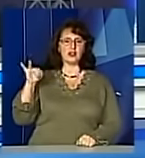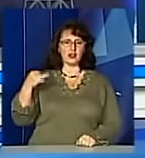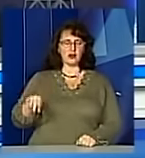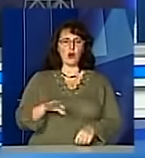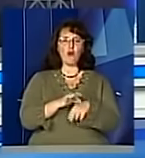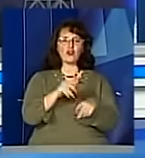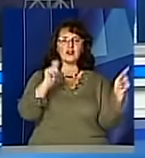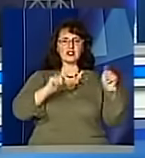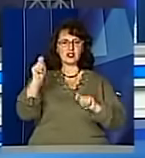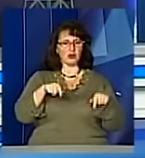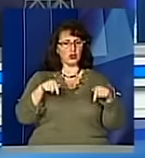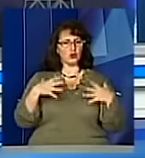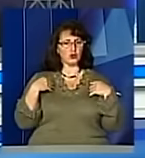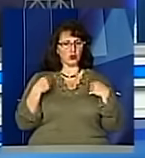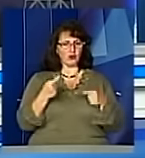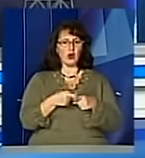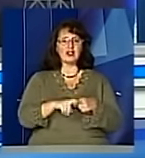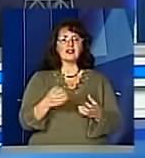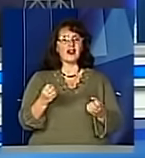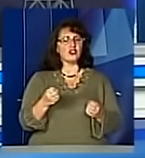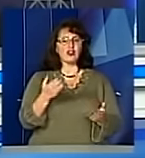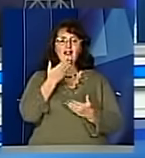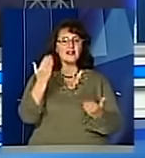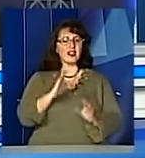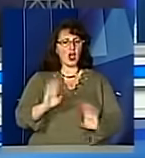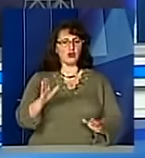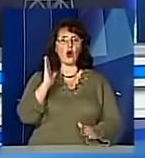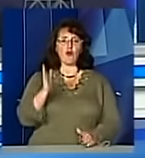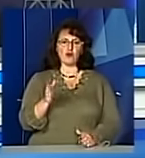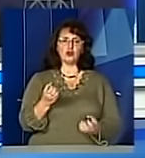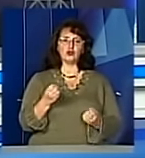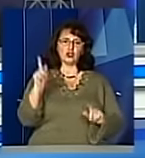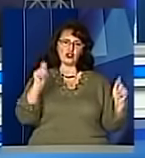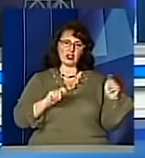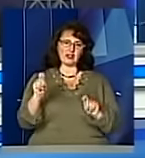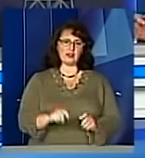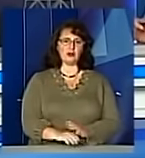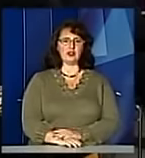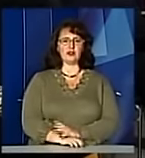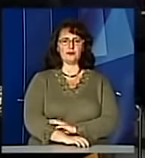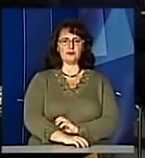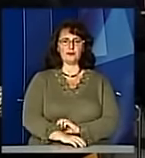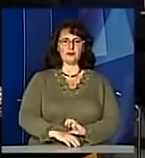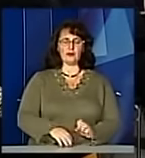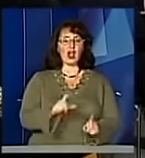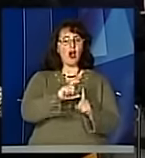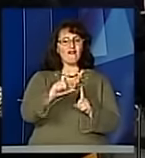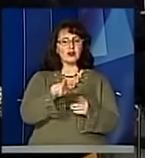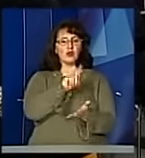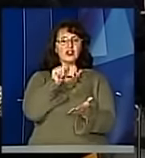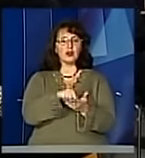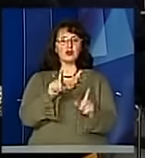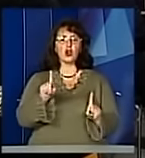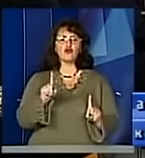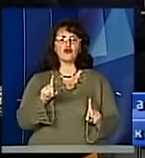лекція була присвячена старту серії семінарів про здоров'я. Більше розкаже Оксана Шеверюк. Відповіді на питання, які